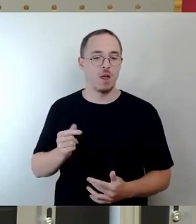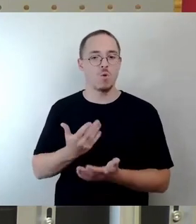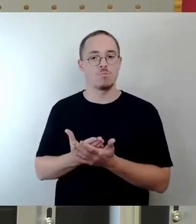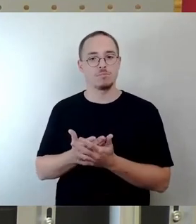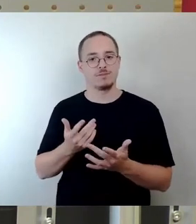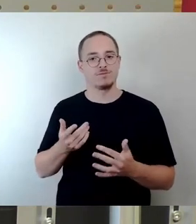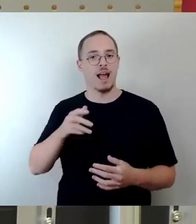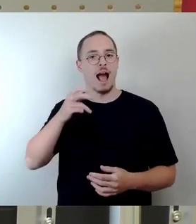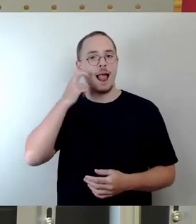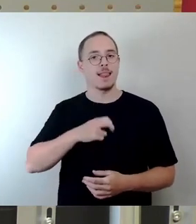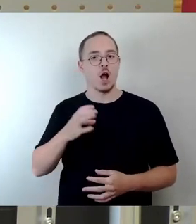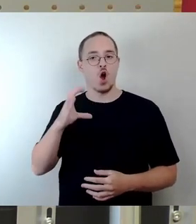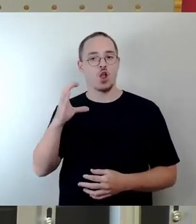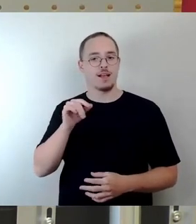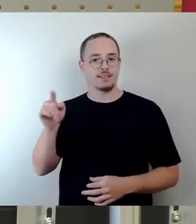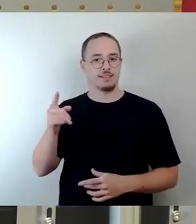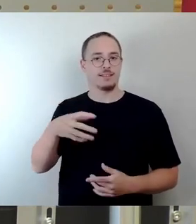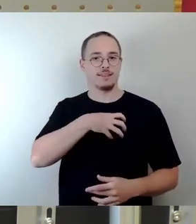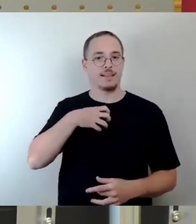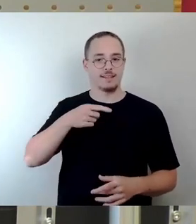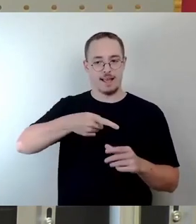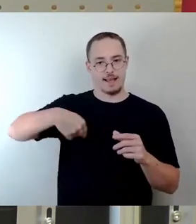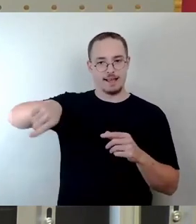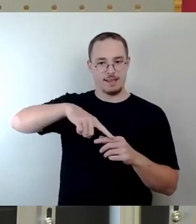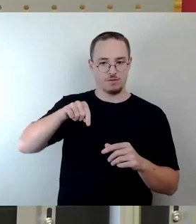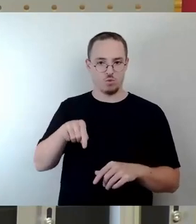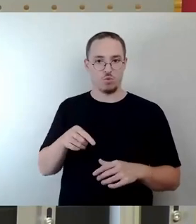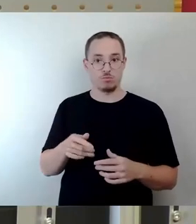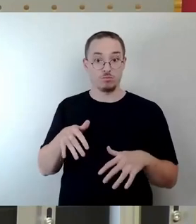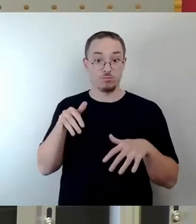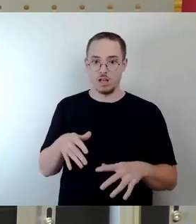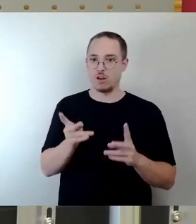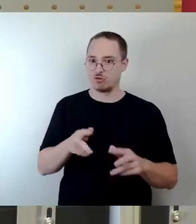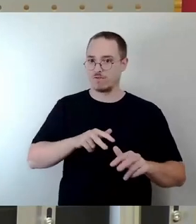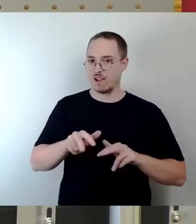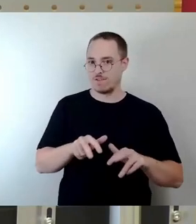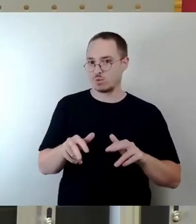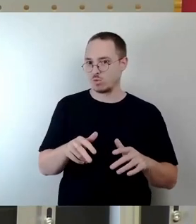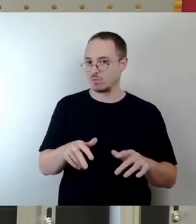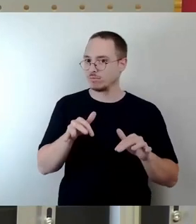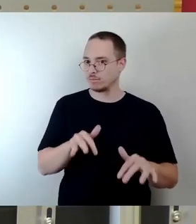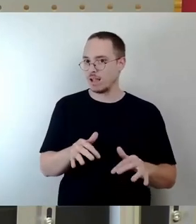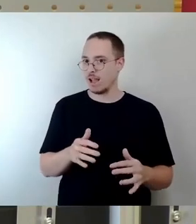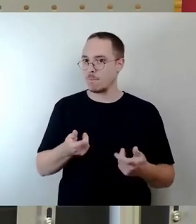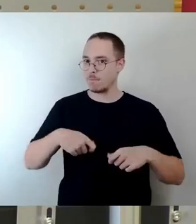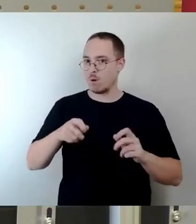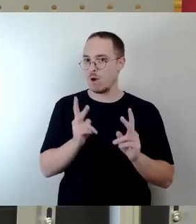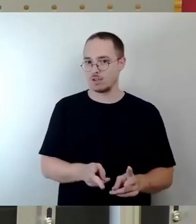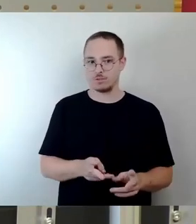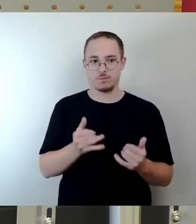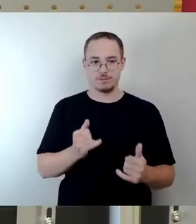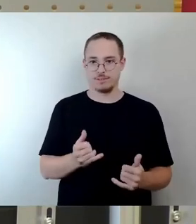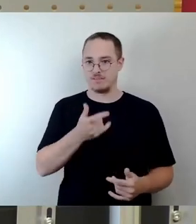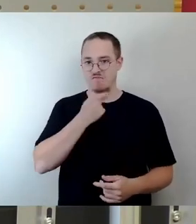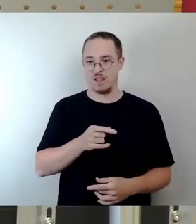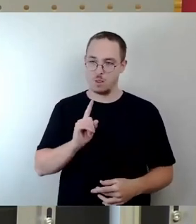hatte die Stadt bereits Baurecht, könnte also direkt anfangen mit Bauen. Stattdessen fangen wir jetzt auch dort nochmal mit Umplanungen an. Wir müssen in Dresden endlich